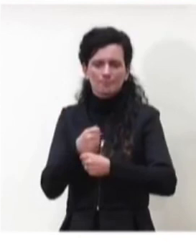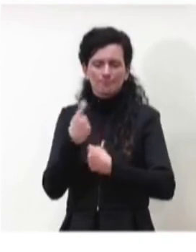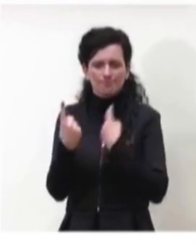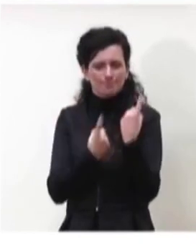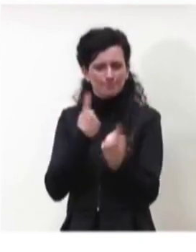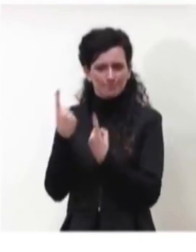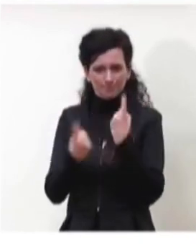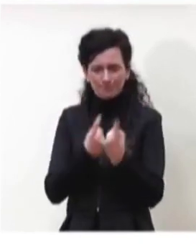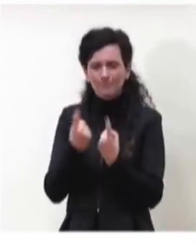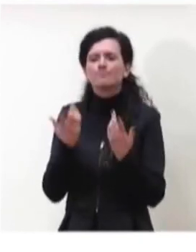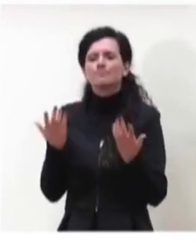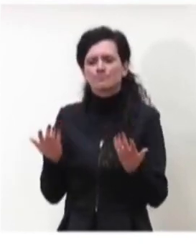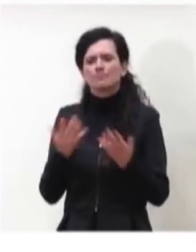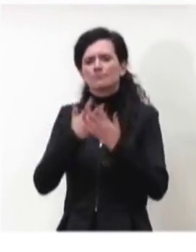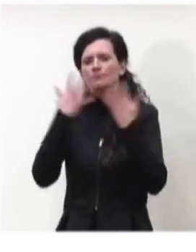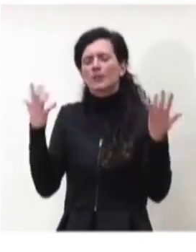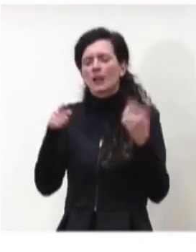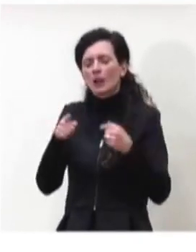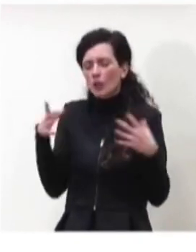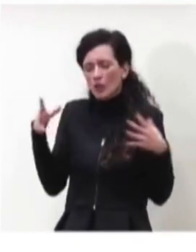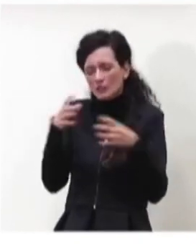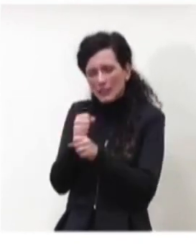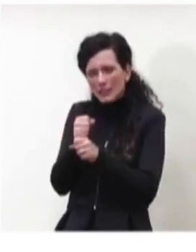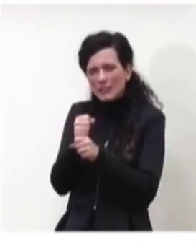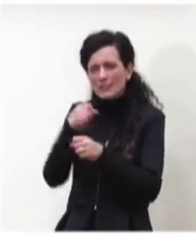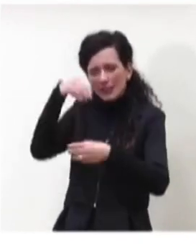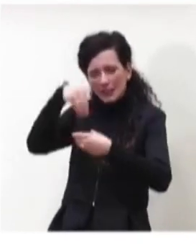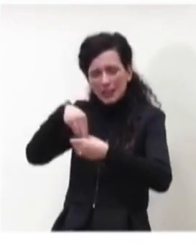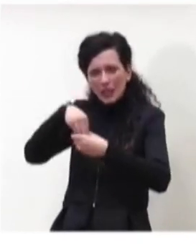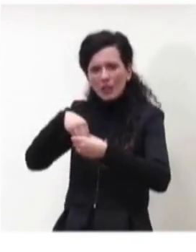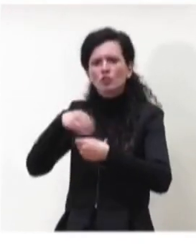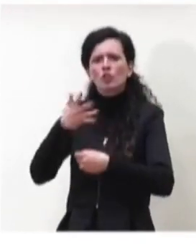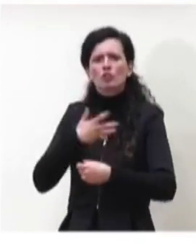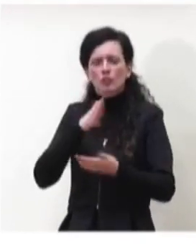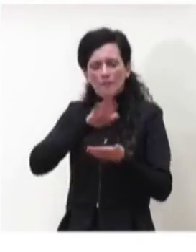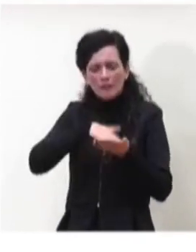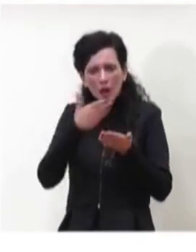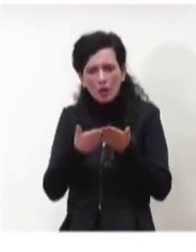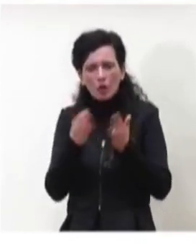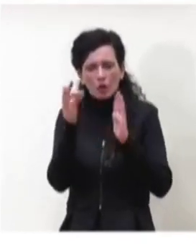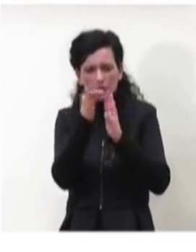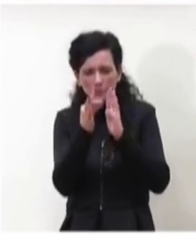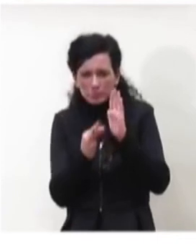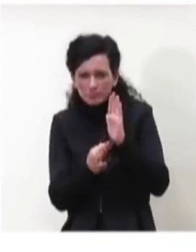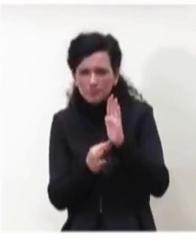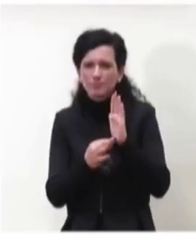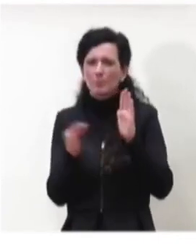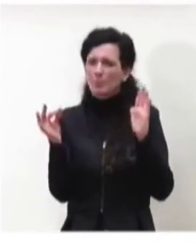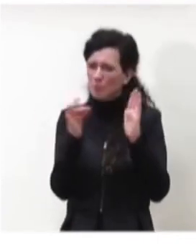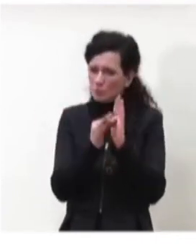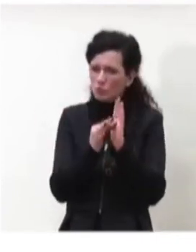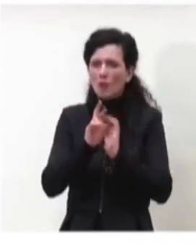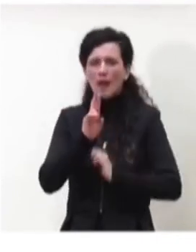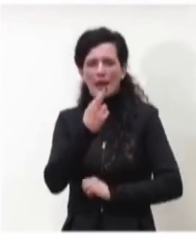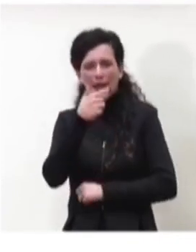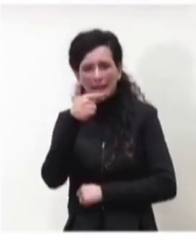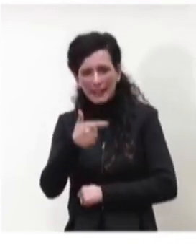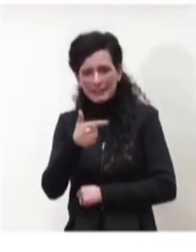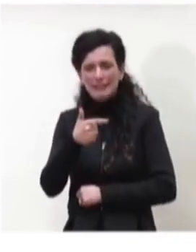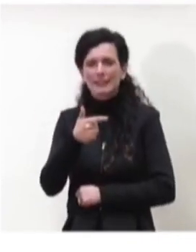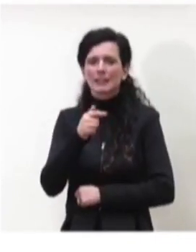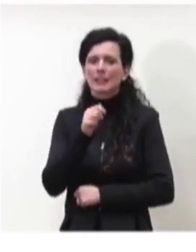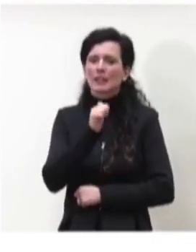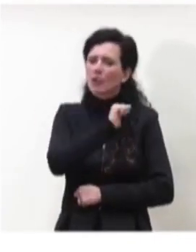abbiamo anche riportato i valori di RT sostanzialmente delle singole